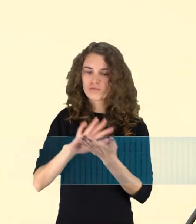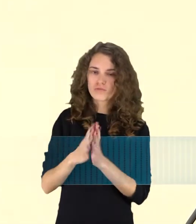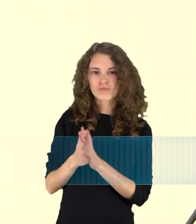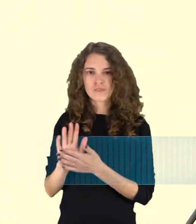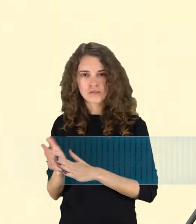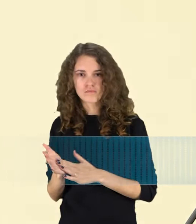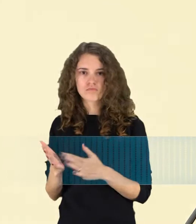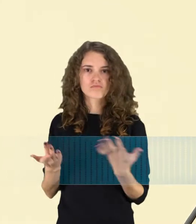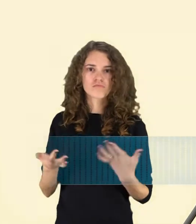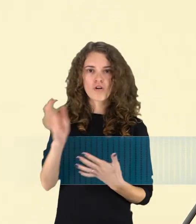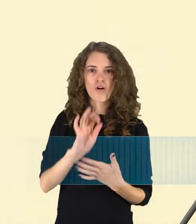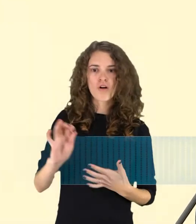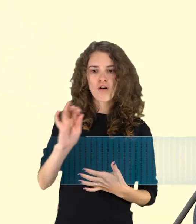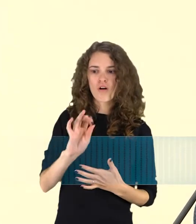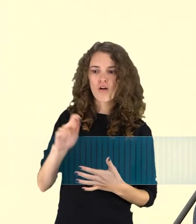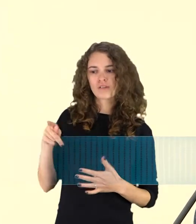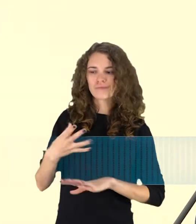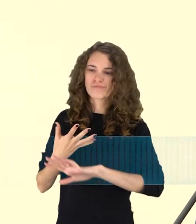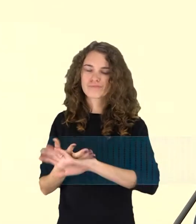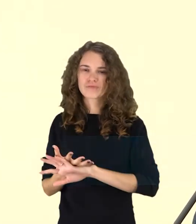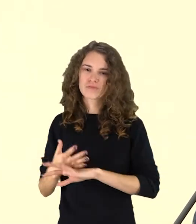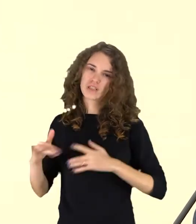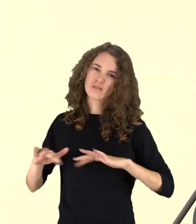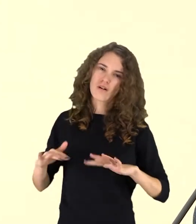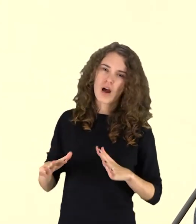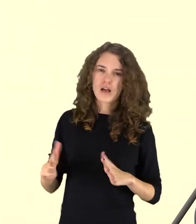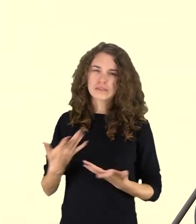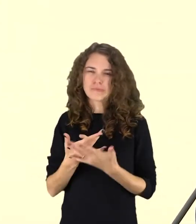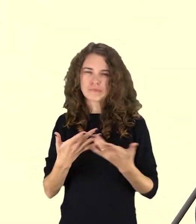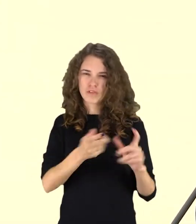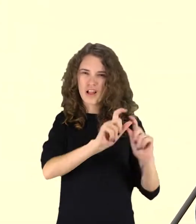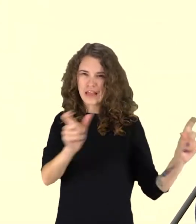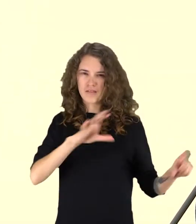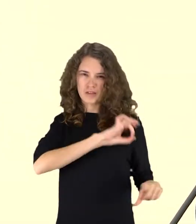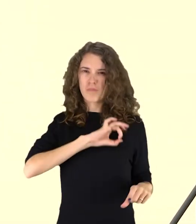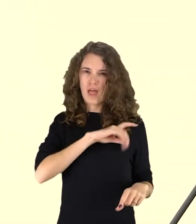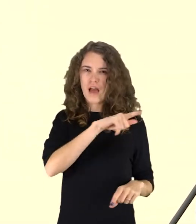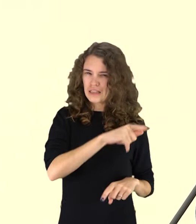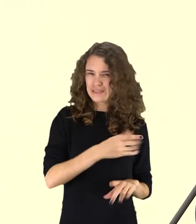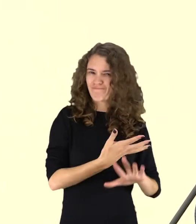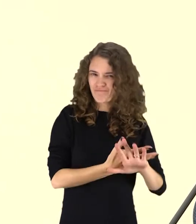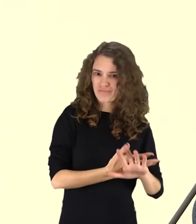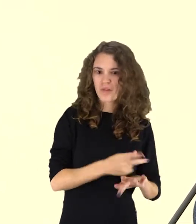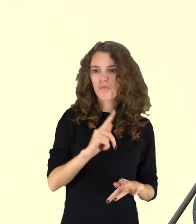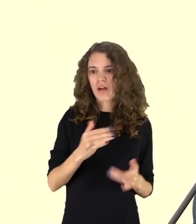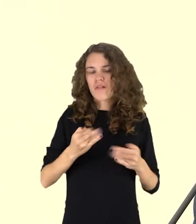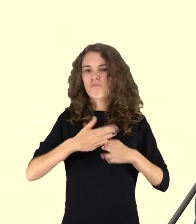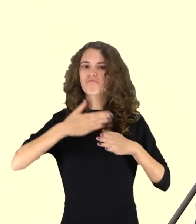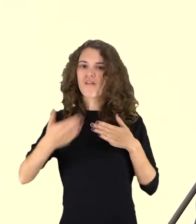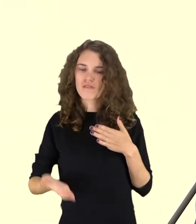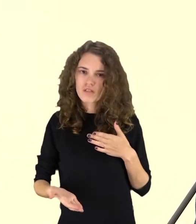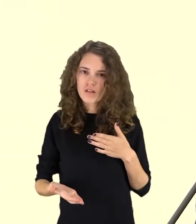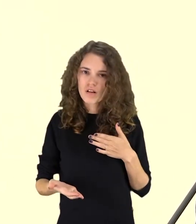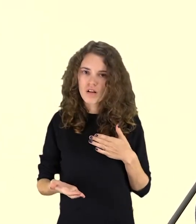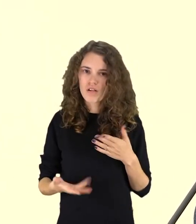kažkokius veiksmus, dėl netinkamos susidariusios situacijos mėškulčių gimnazijai. Bet traukinys